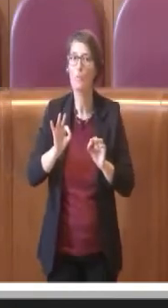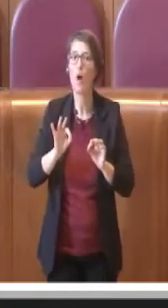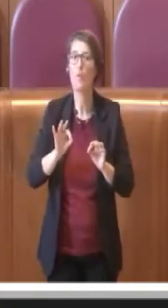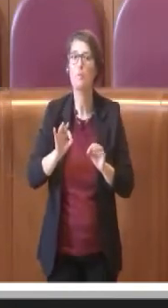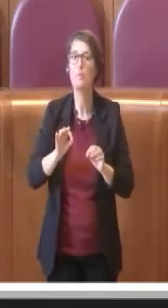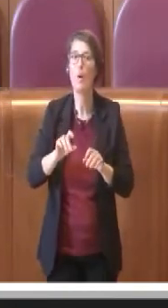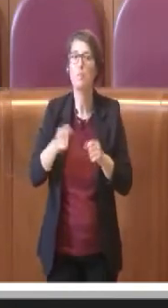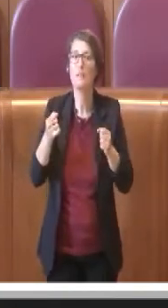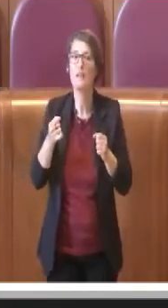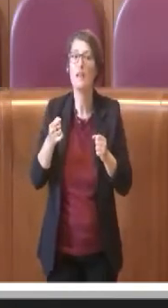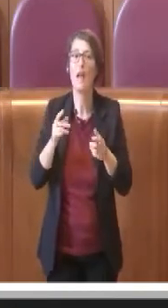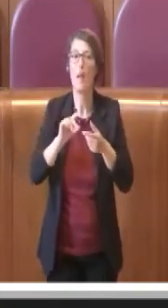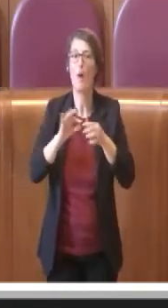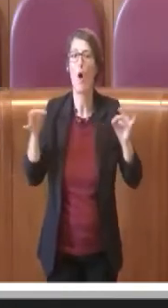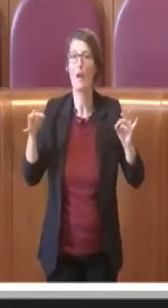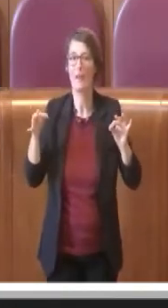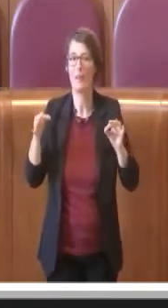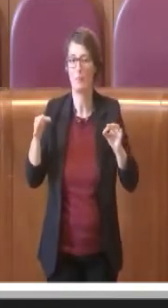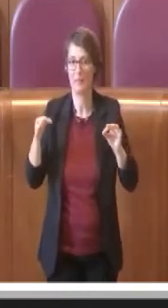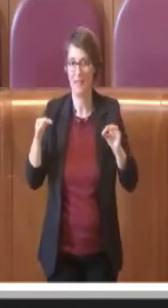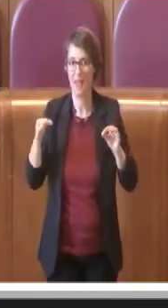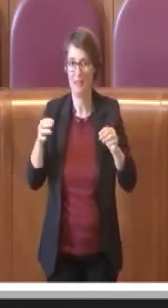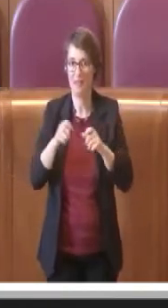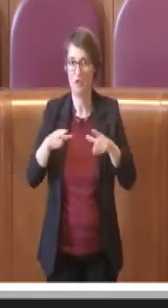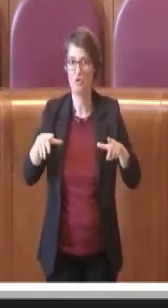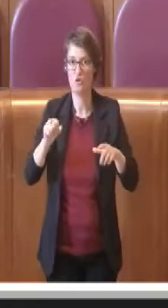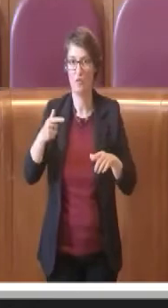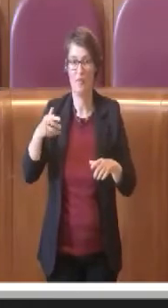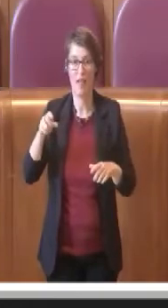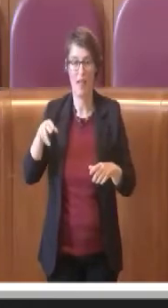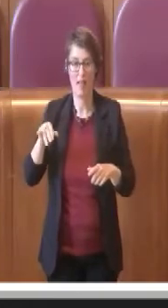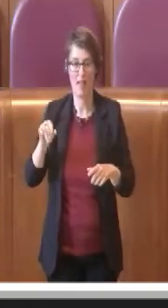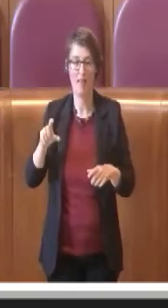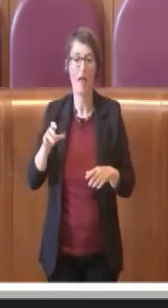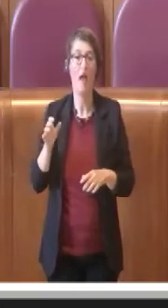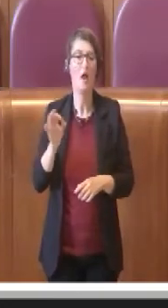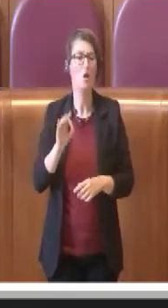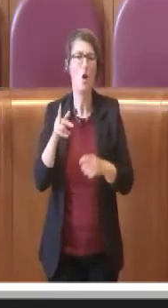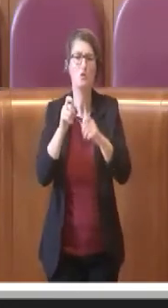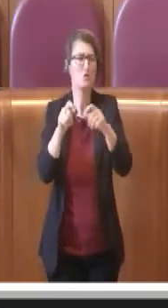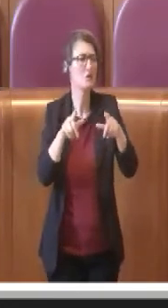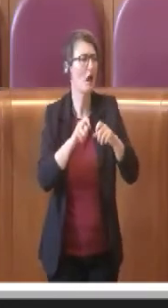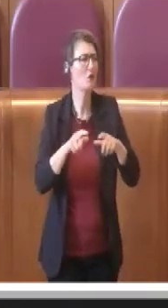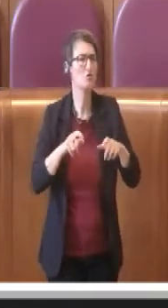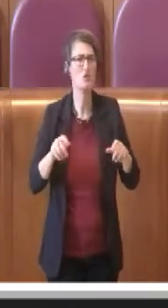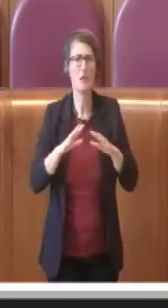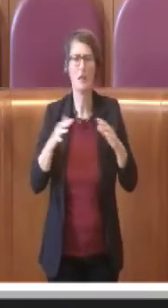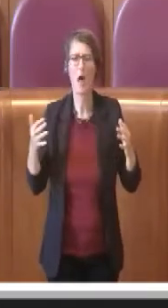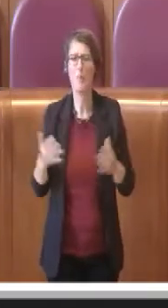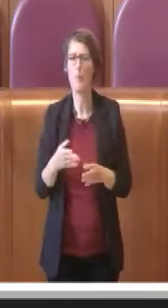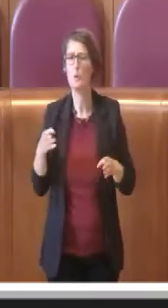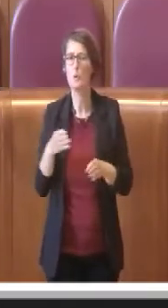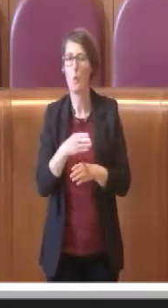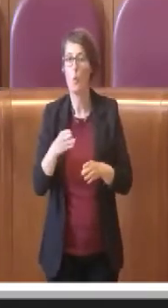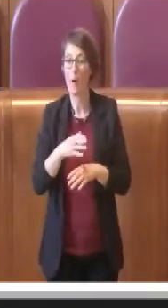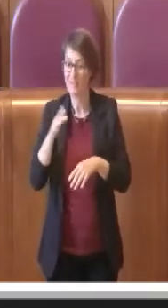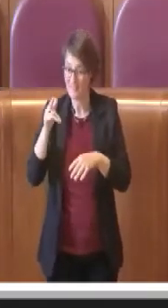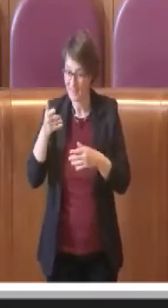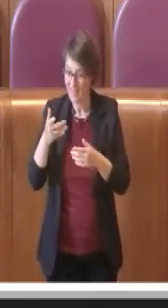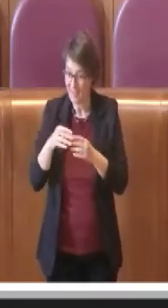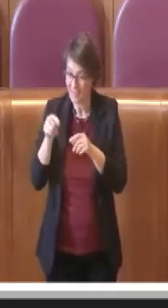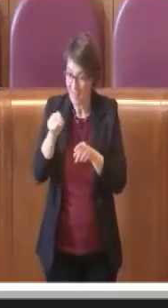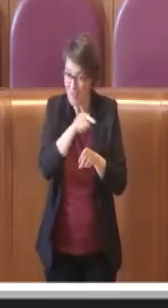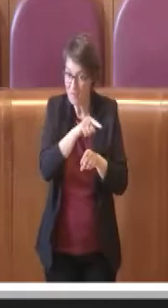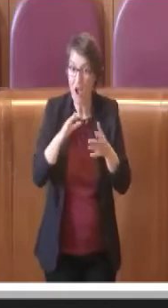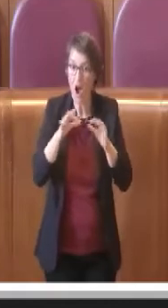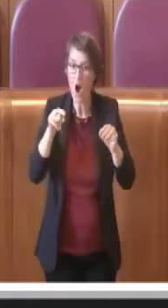e tutte le città in cui sono state fatte le Olimpiadi hanno sempre speso quasi il doppio, il triplo di quello che era programmato